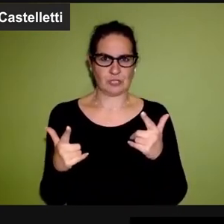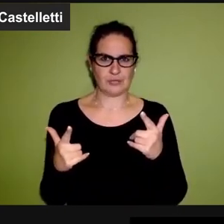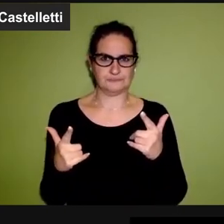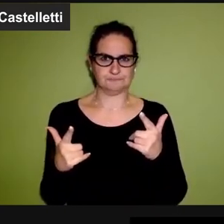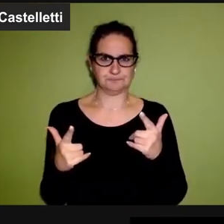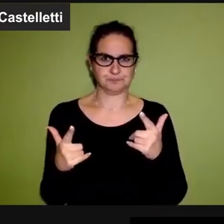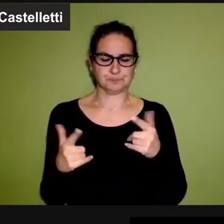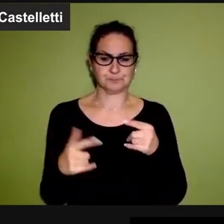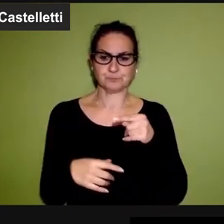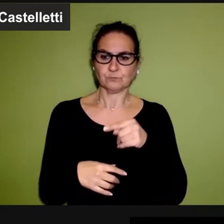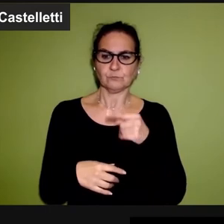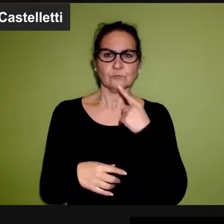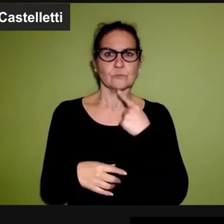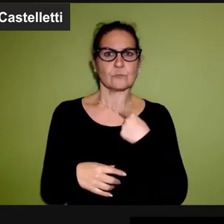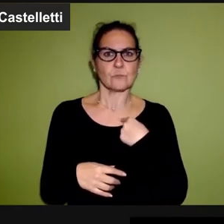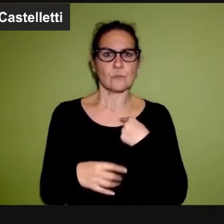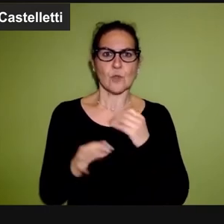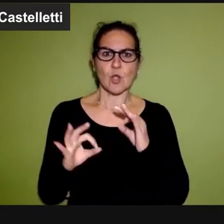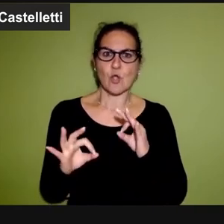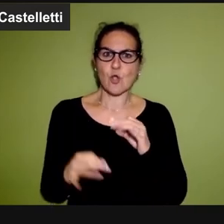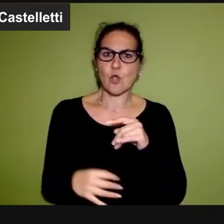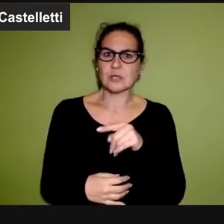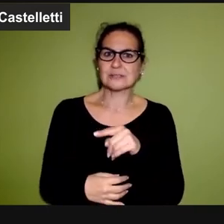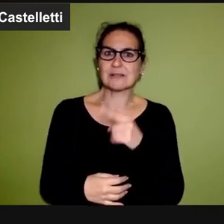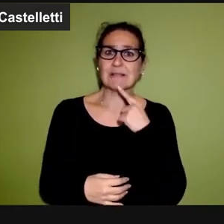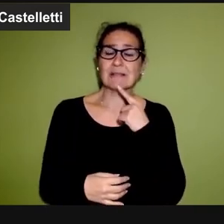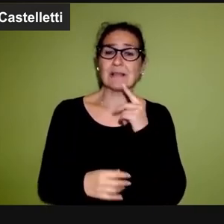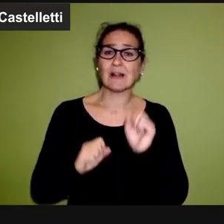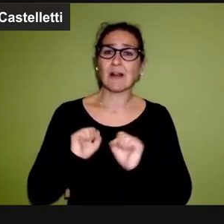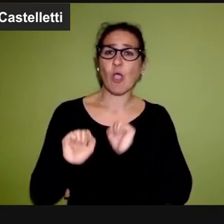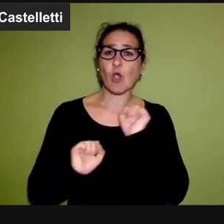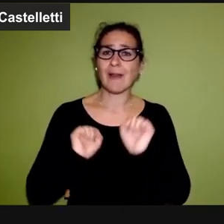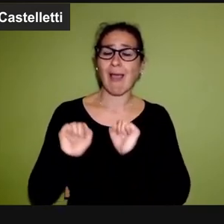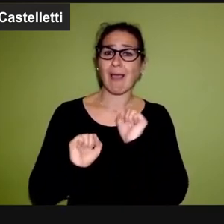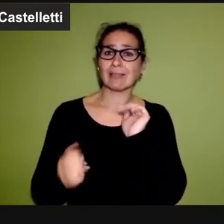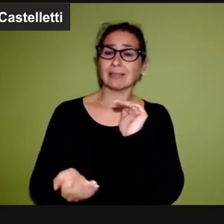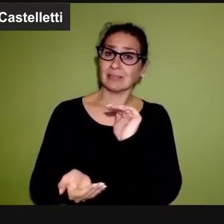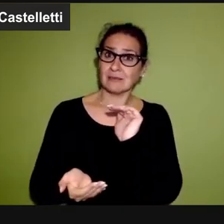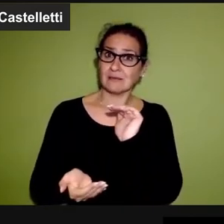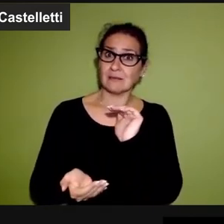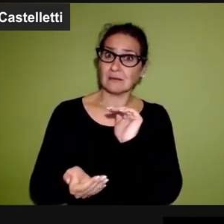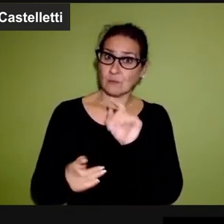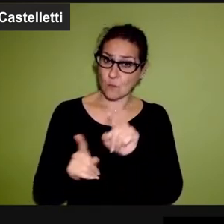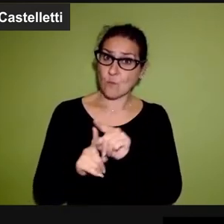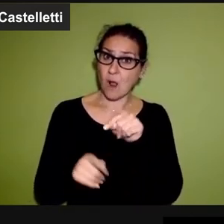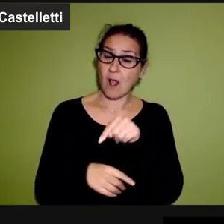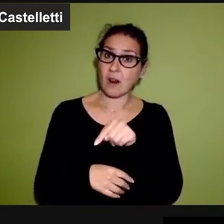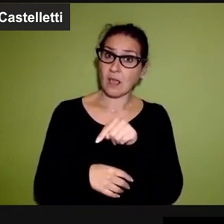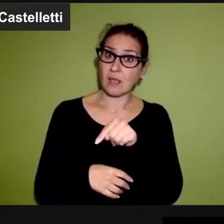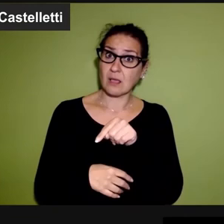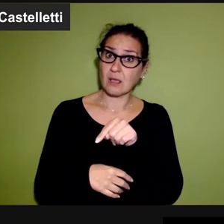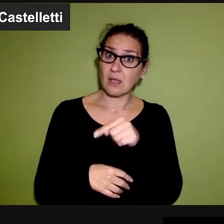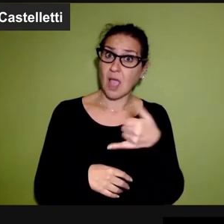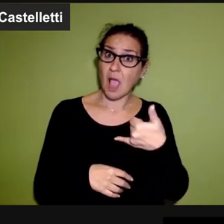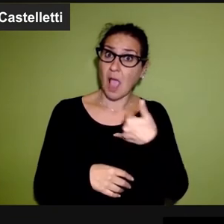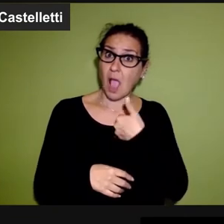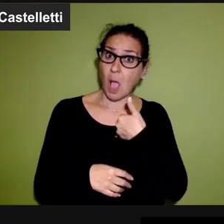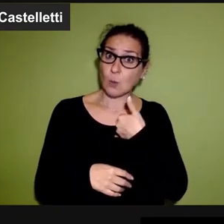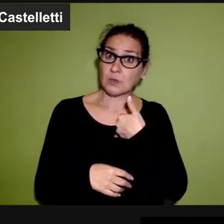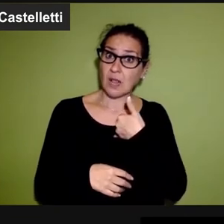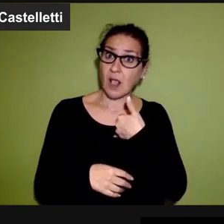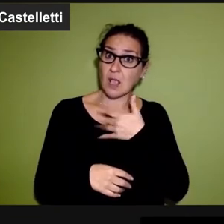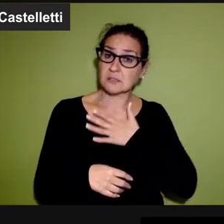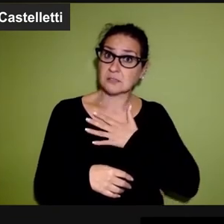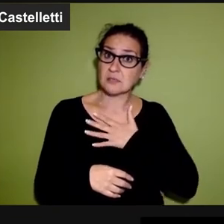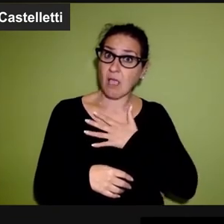allora una delle obiezioni scomode è, ma così è per i neonati? Anche per i neonati ci può